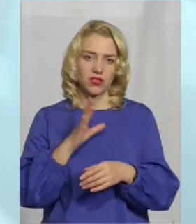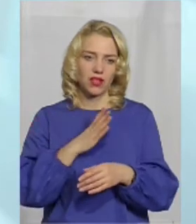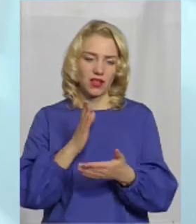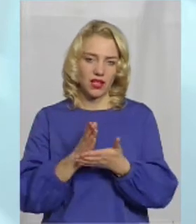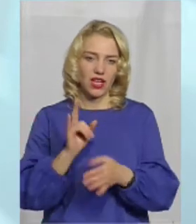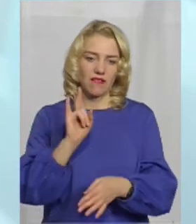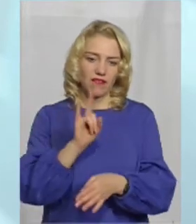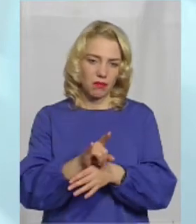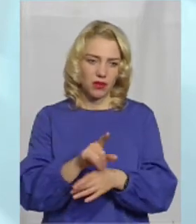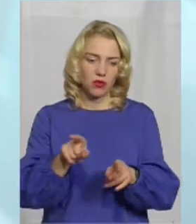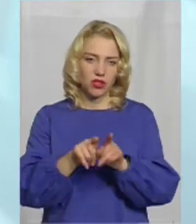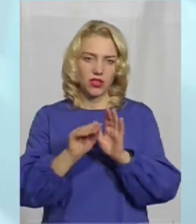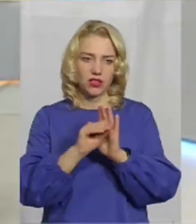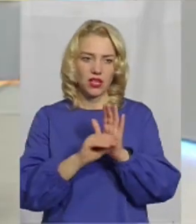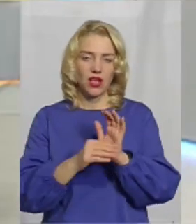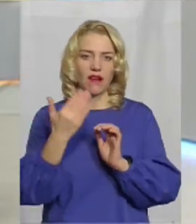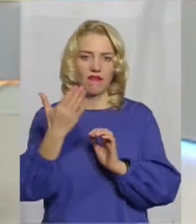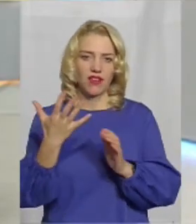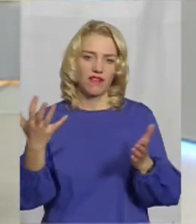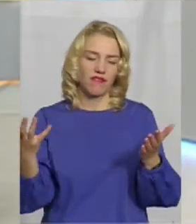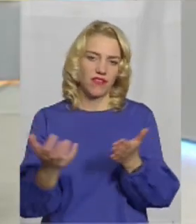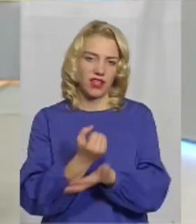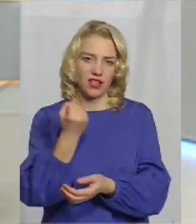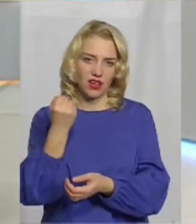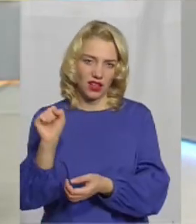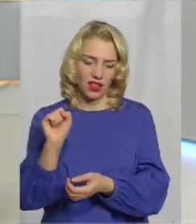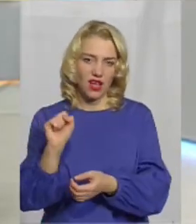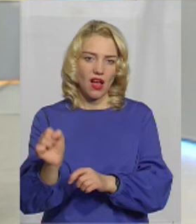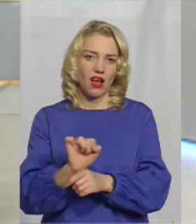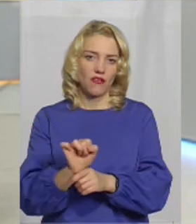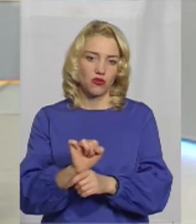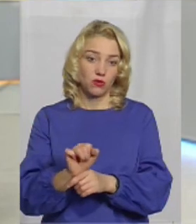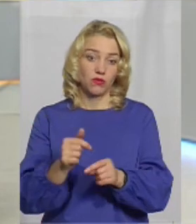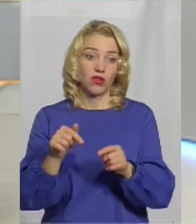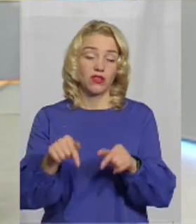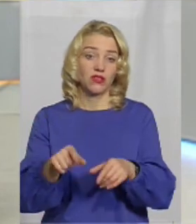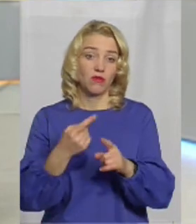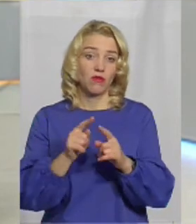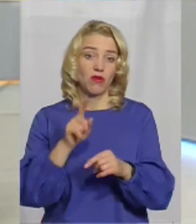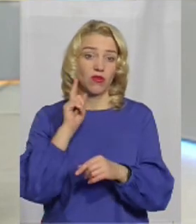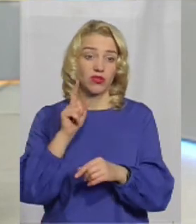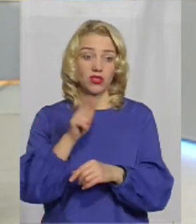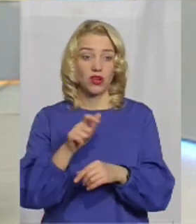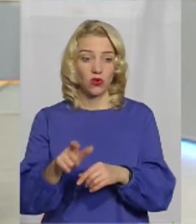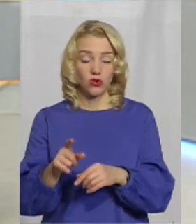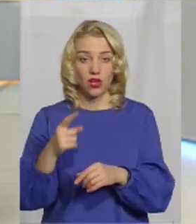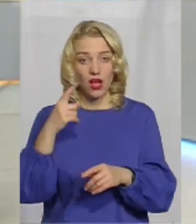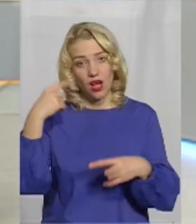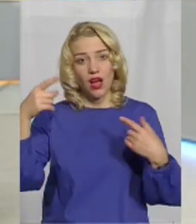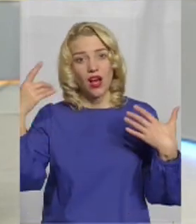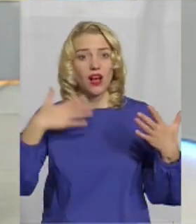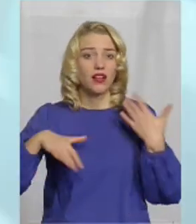по такій схемі, як ви виграли автомобіль. Тут, як правило, потерпіли це молоді люди, які в стані